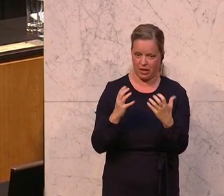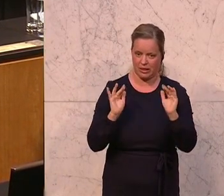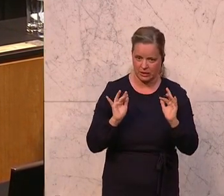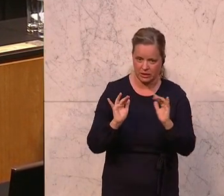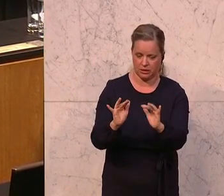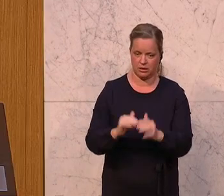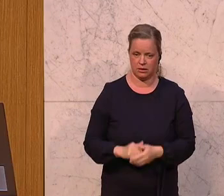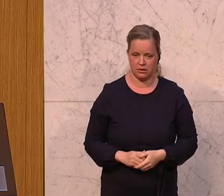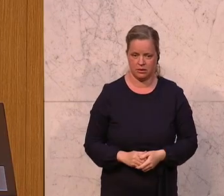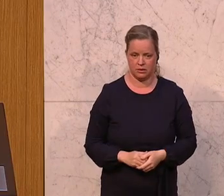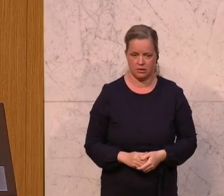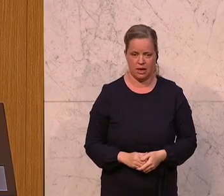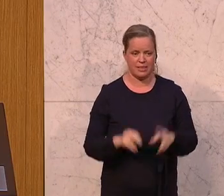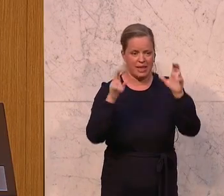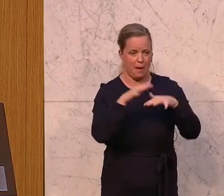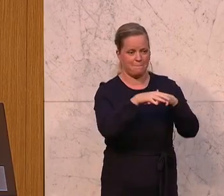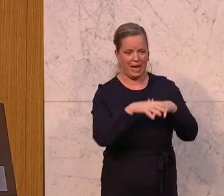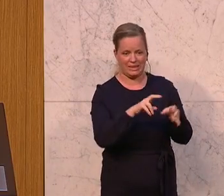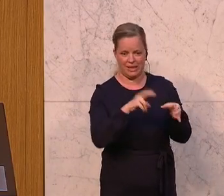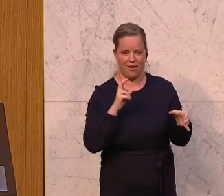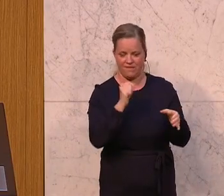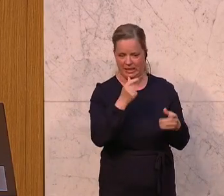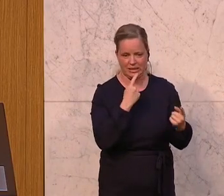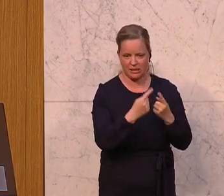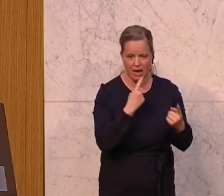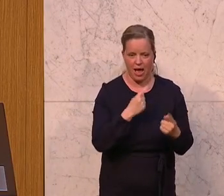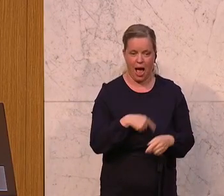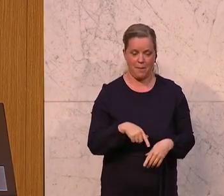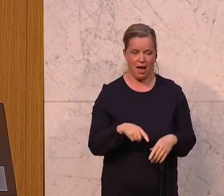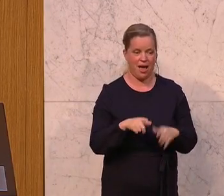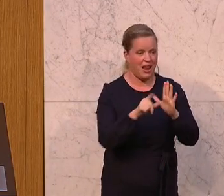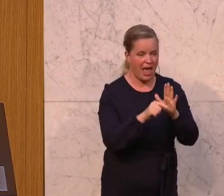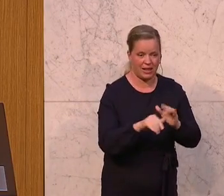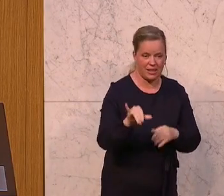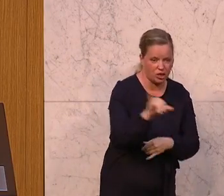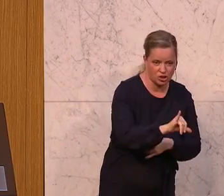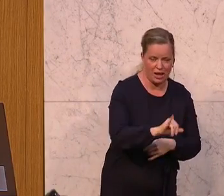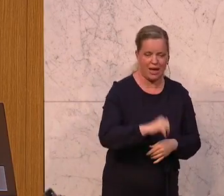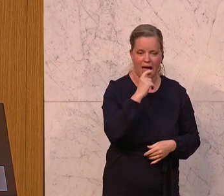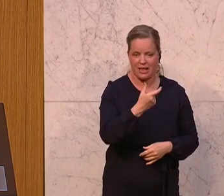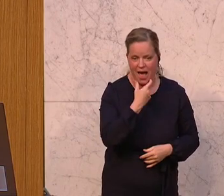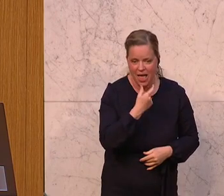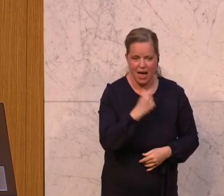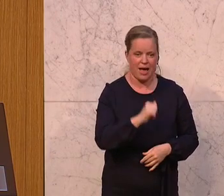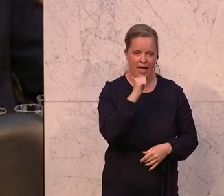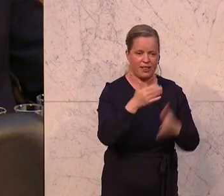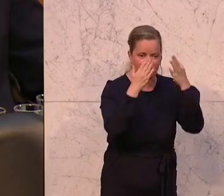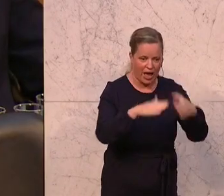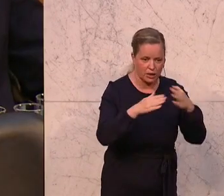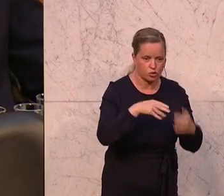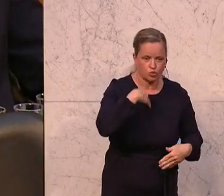jetzt nicht auf das Thema Brexit eingehen, aber leere Tankstellen, keine Eier, keine Weihnachtstruthähne, keine